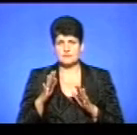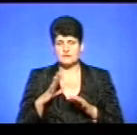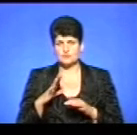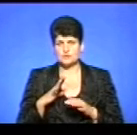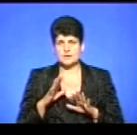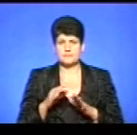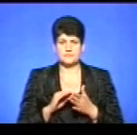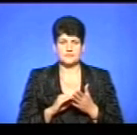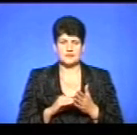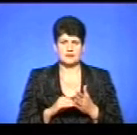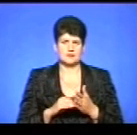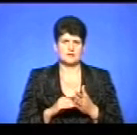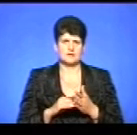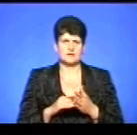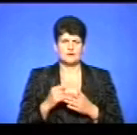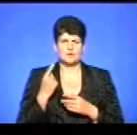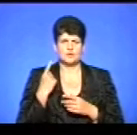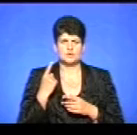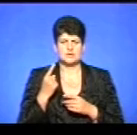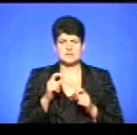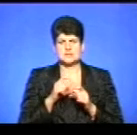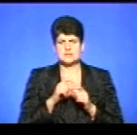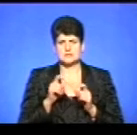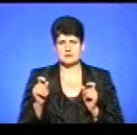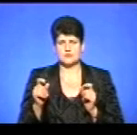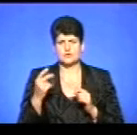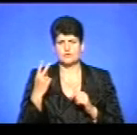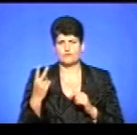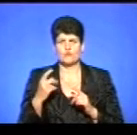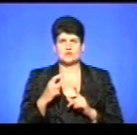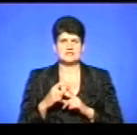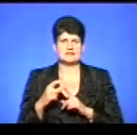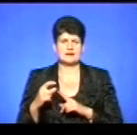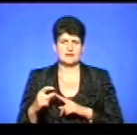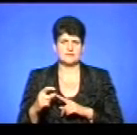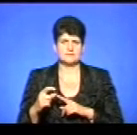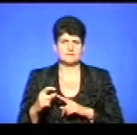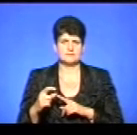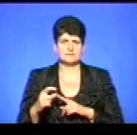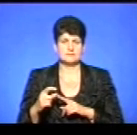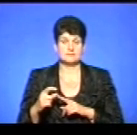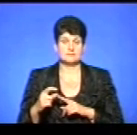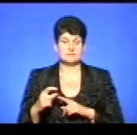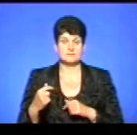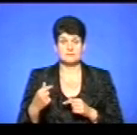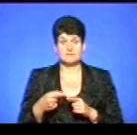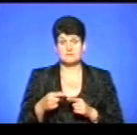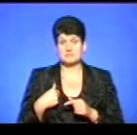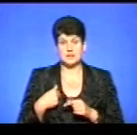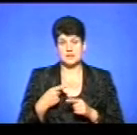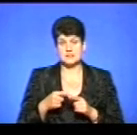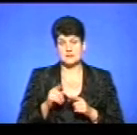петиція, яка просто складається з одного заголовку і двох слів в тексті. Відповідно, швидше ми цю петицію зможемо